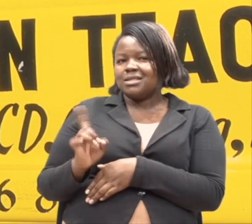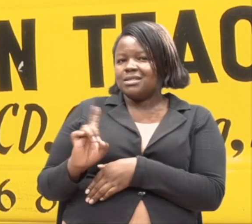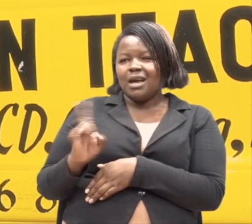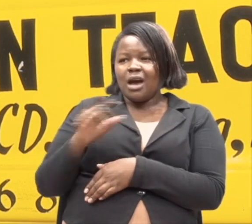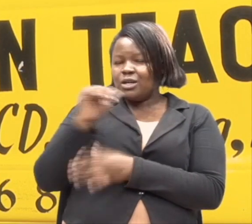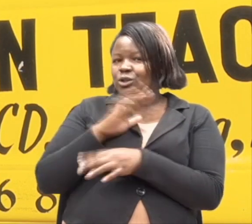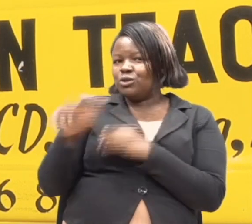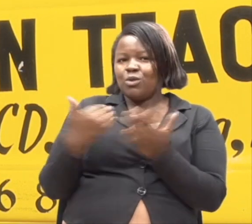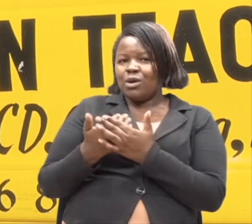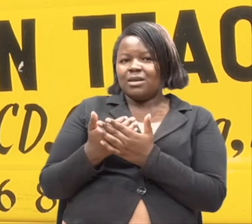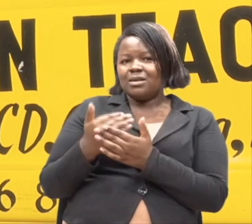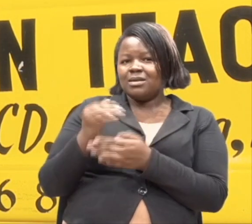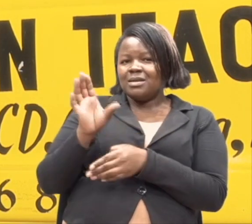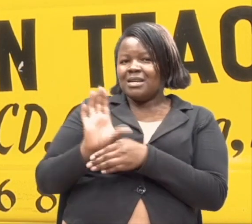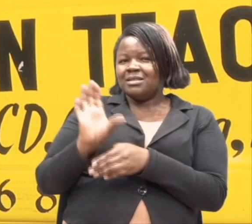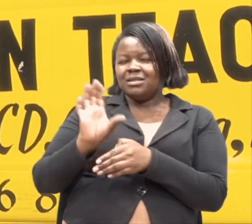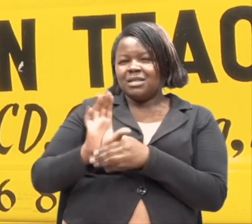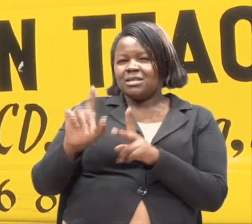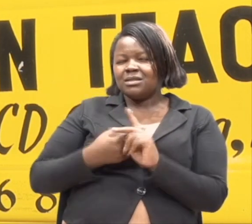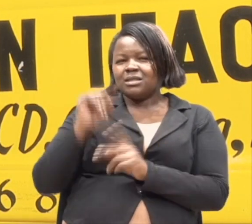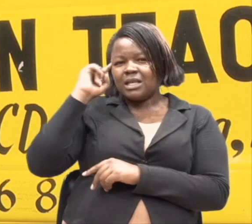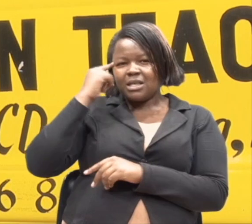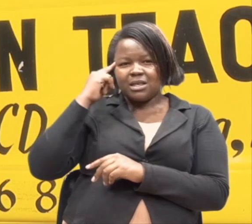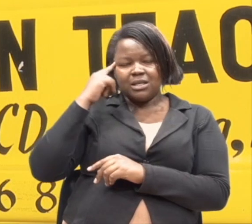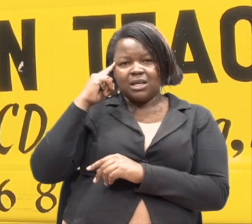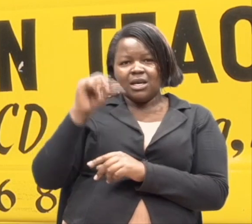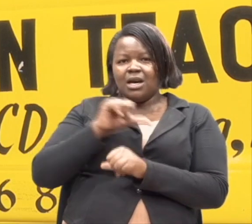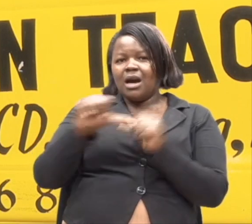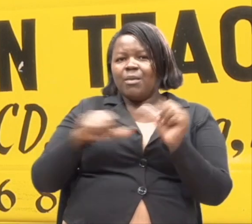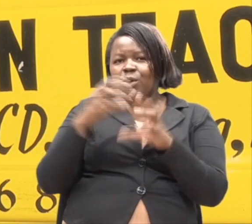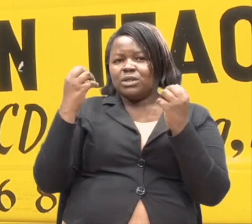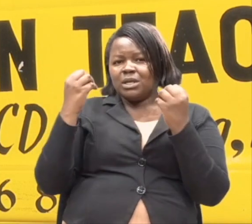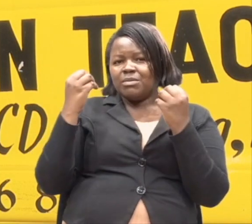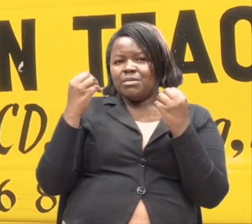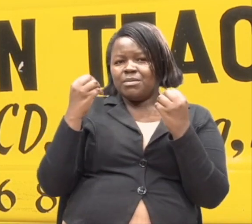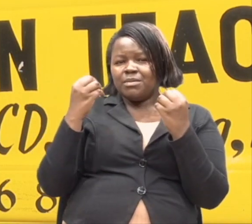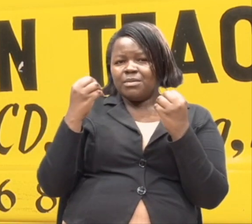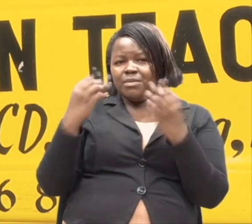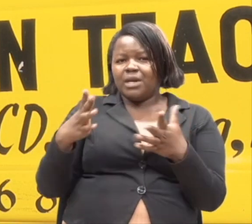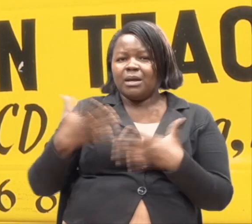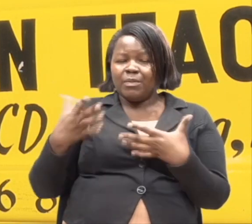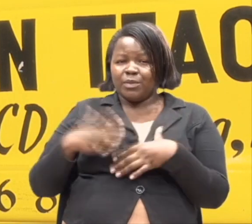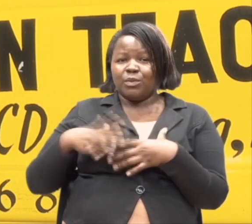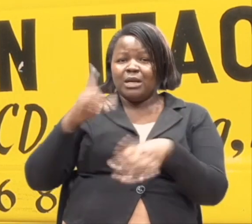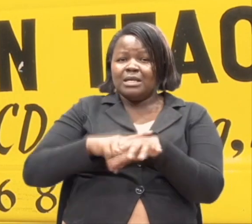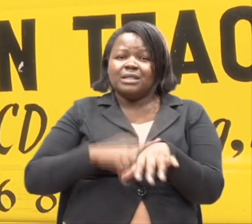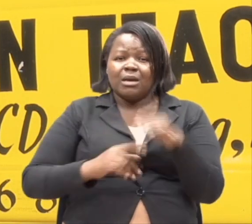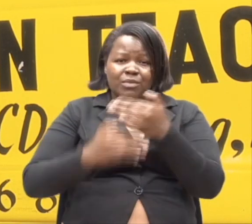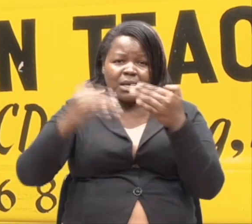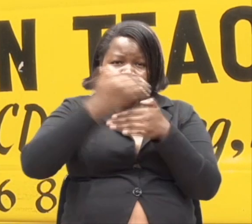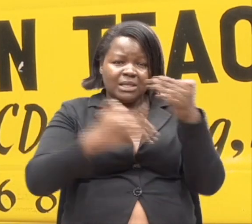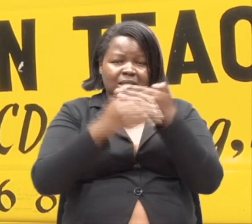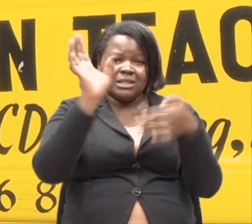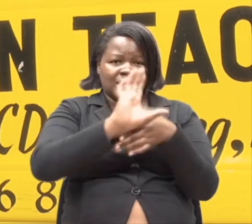Kanisa halijaeweza kufikiria watu wengi kwa kanisa wajaeweza kufikiria wanapo jenga kanisa.